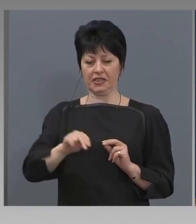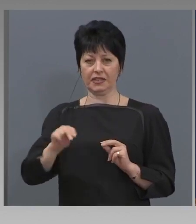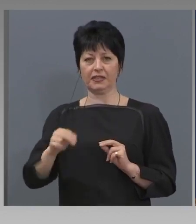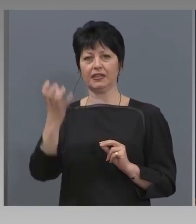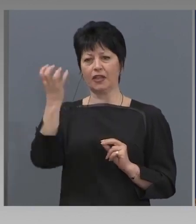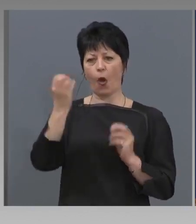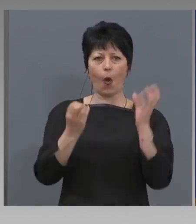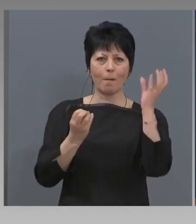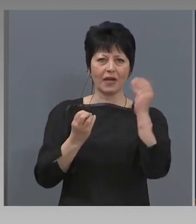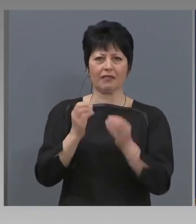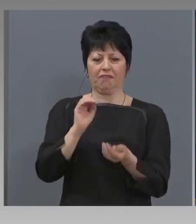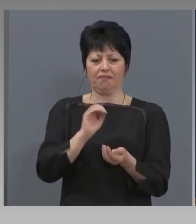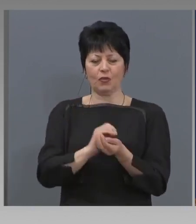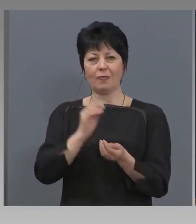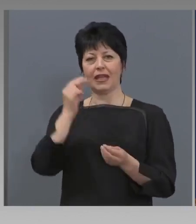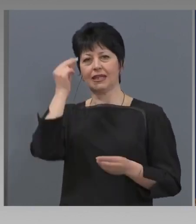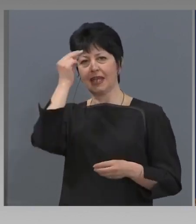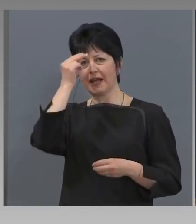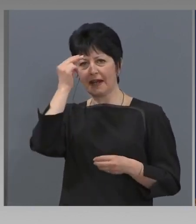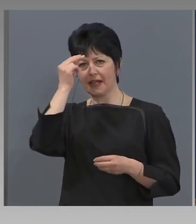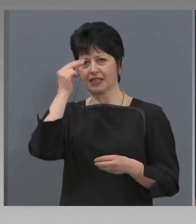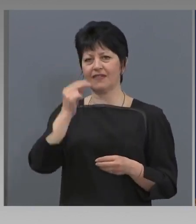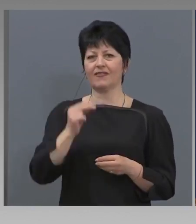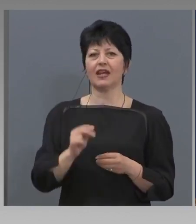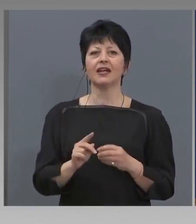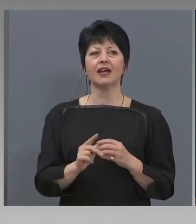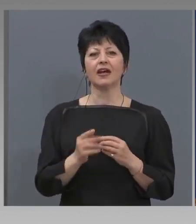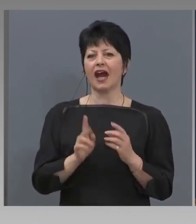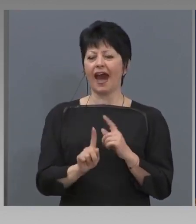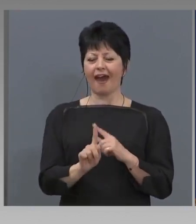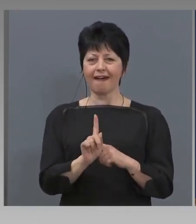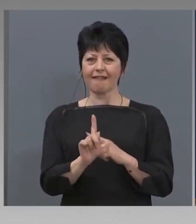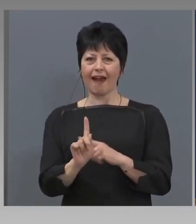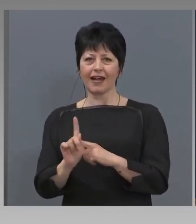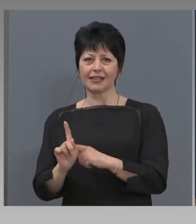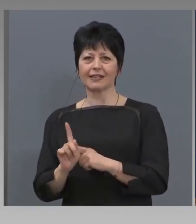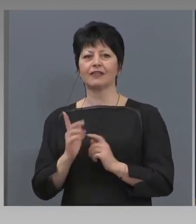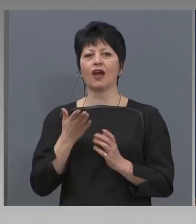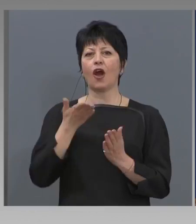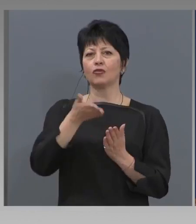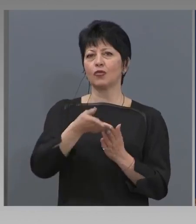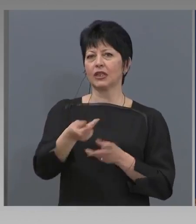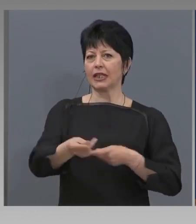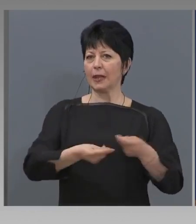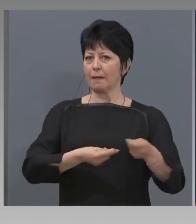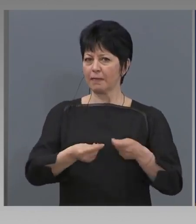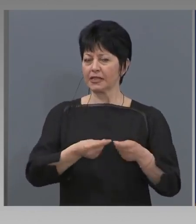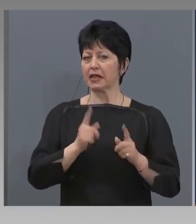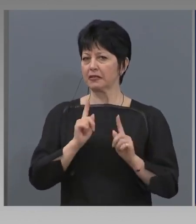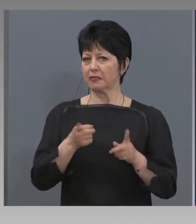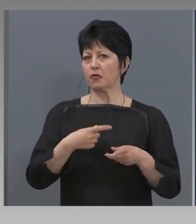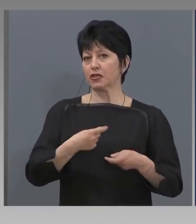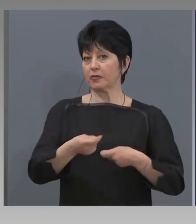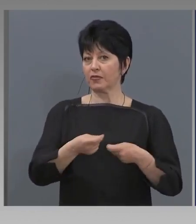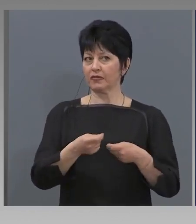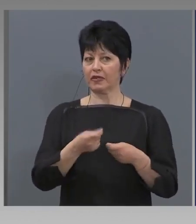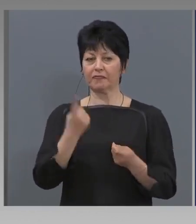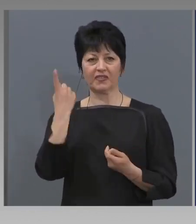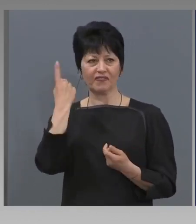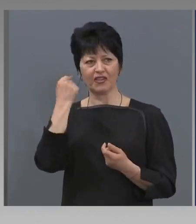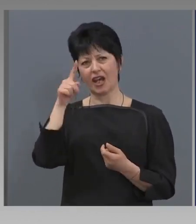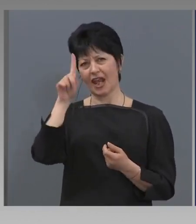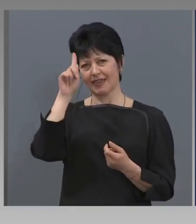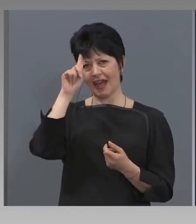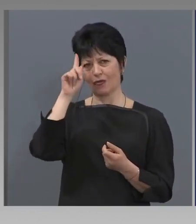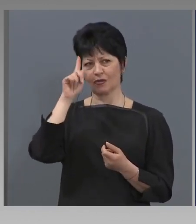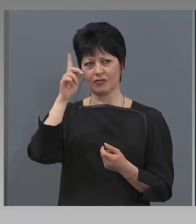домати, краставици, раса да отиде на пазарите, да могат да ги продадат. Вчера една госпожа, аз я разбирам,